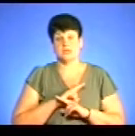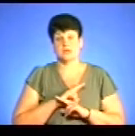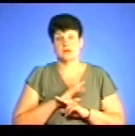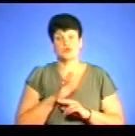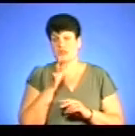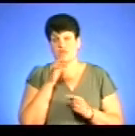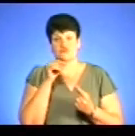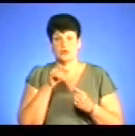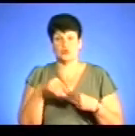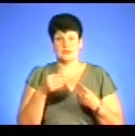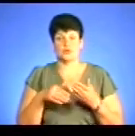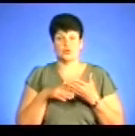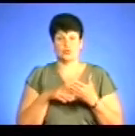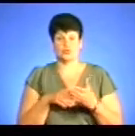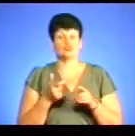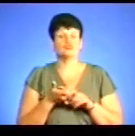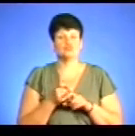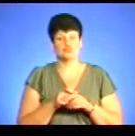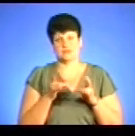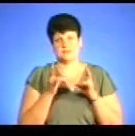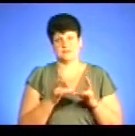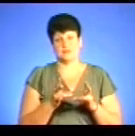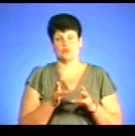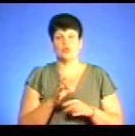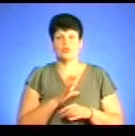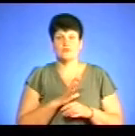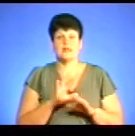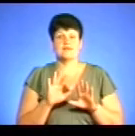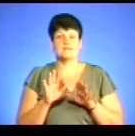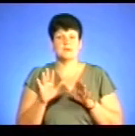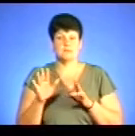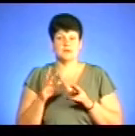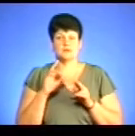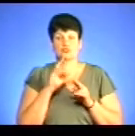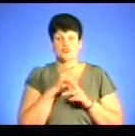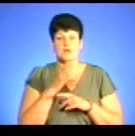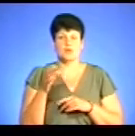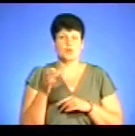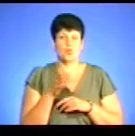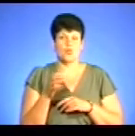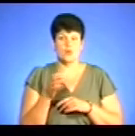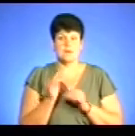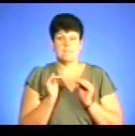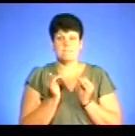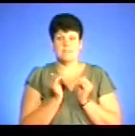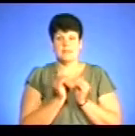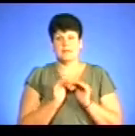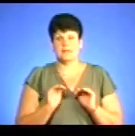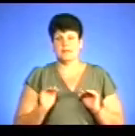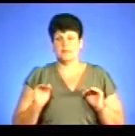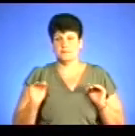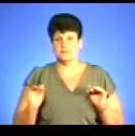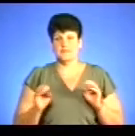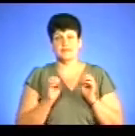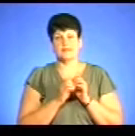не вчасно дати допомогу. Дуже небезпечно. Бували випадки утруєння алкоголем малих дітей, тобто,